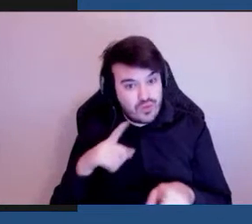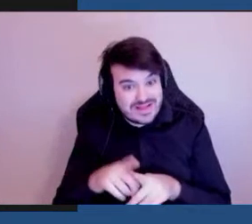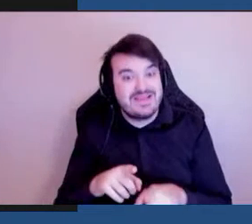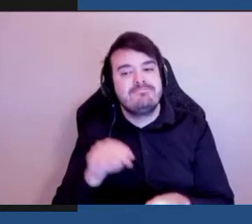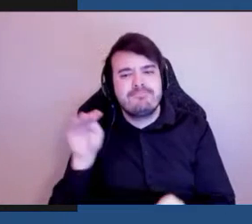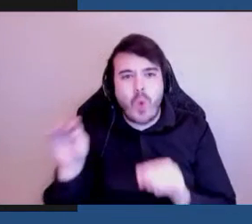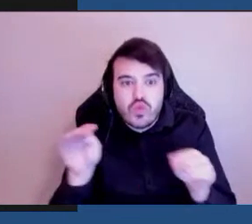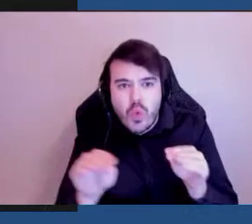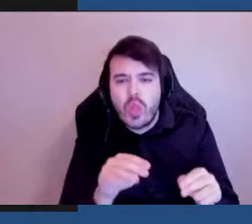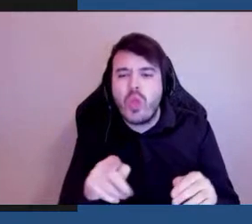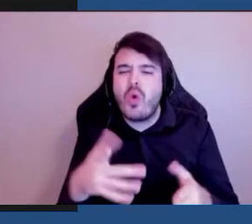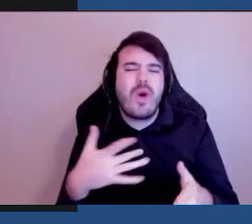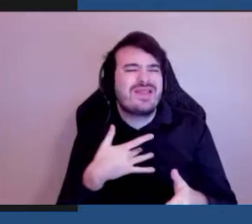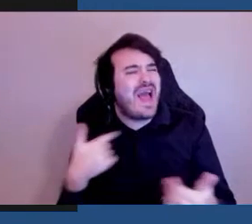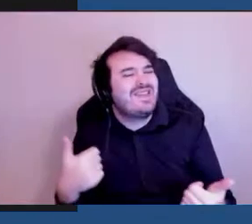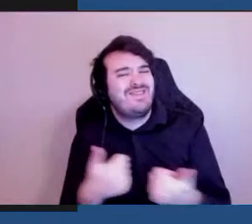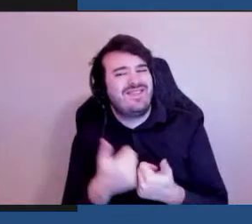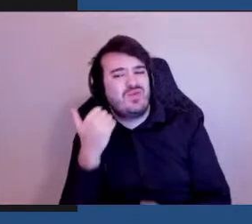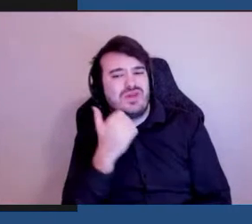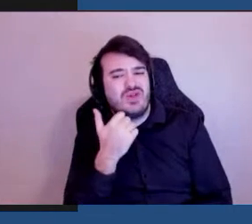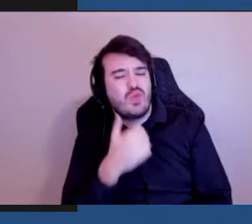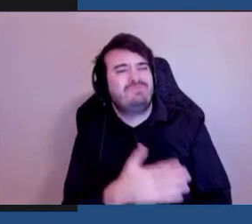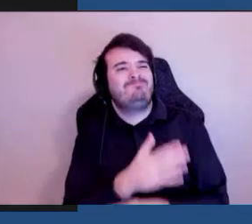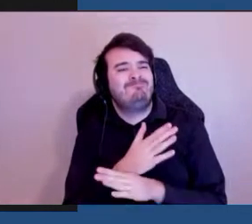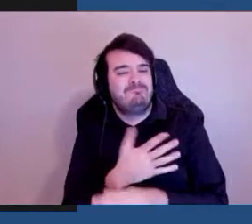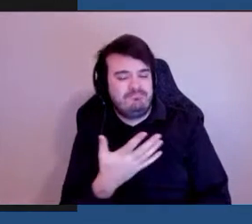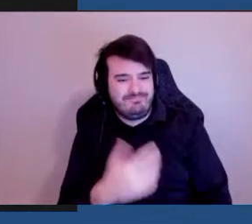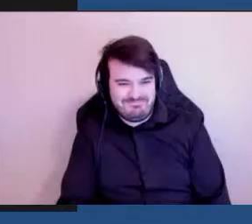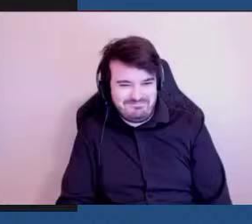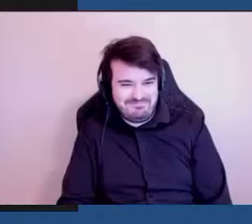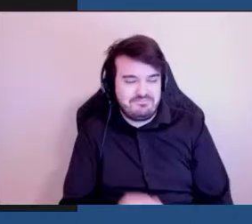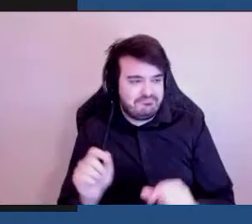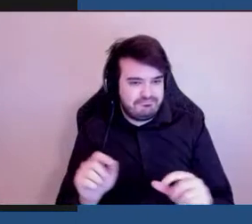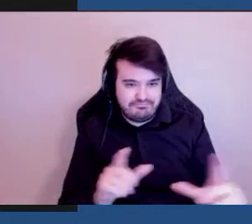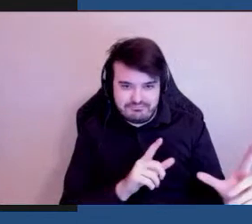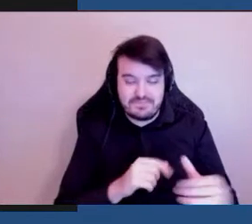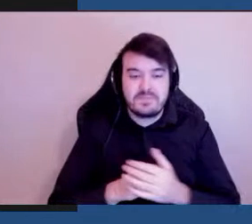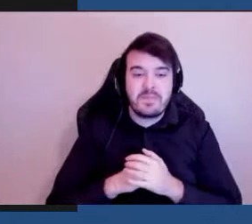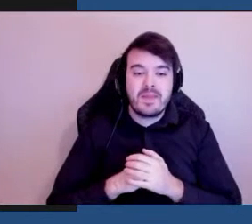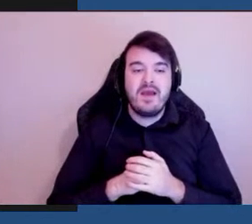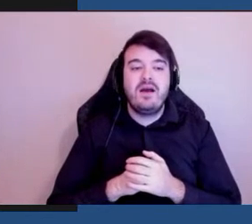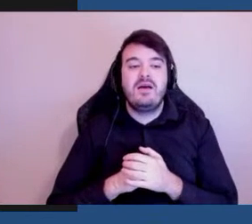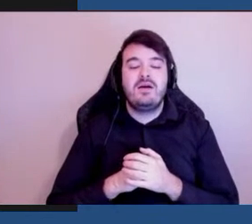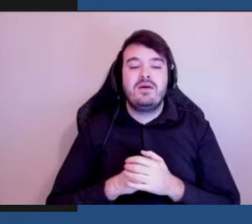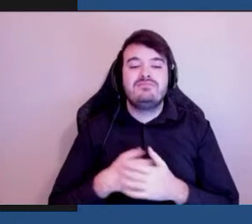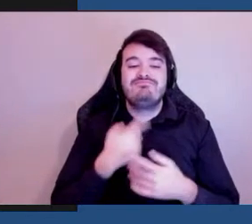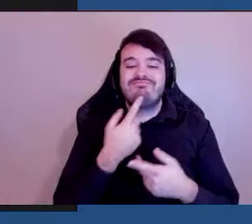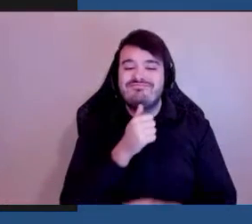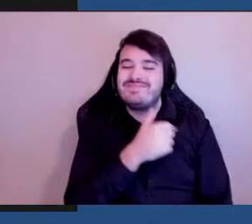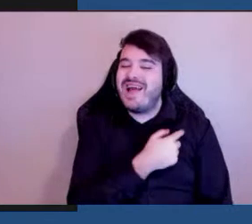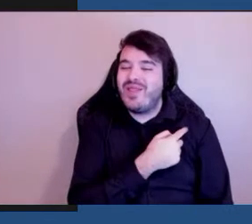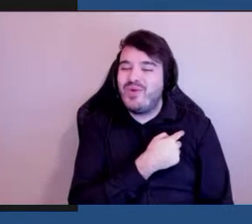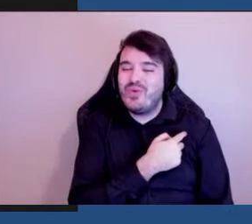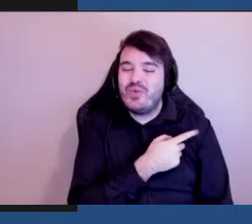vous relevez tous les jours. Prochaine diapo. Alors, j'ai mentionné tout à l'heure